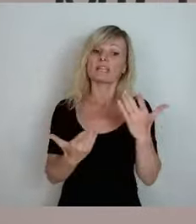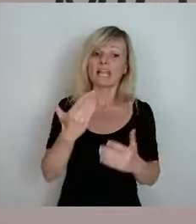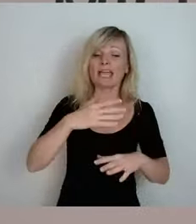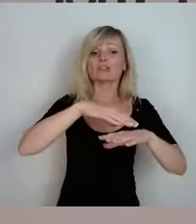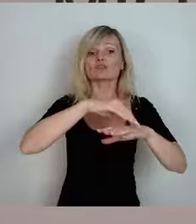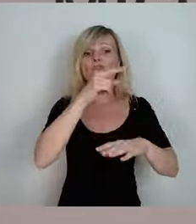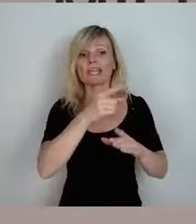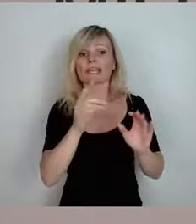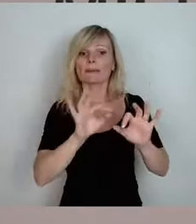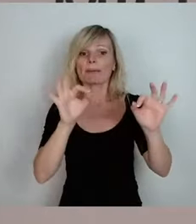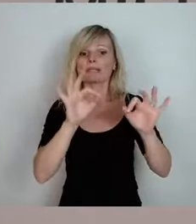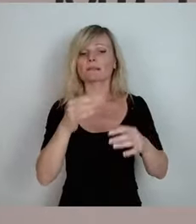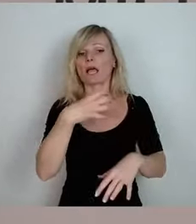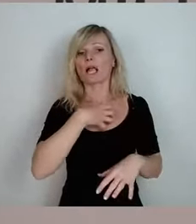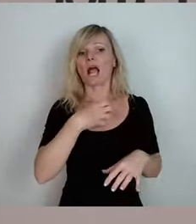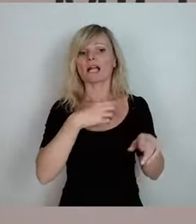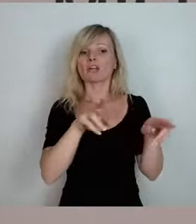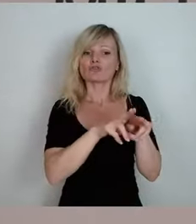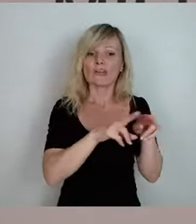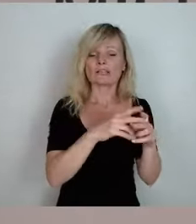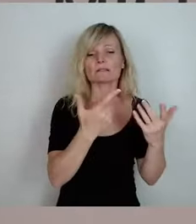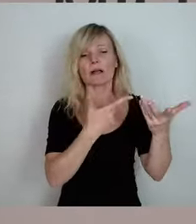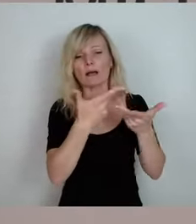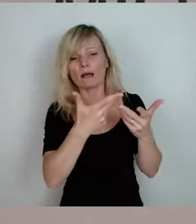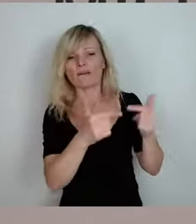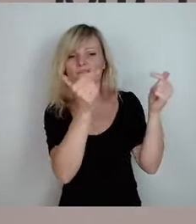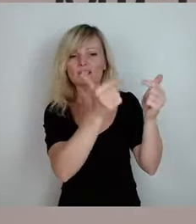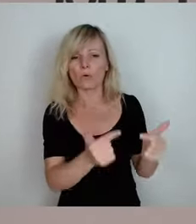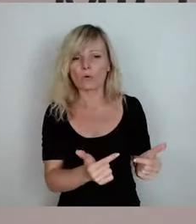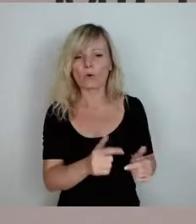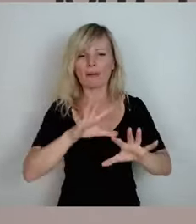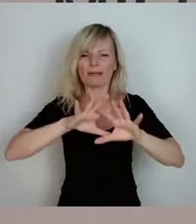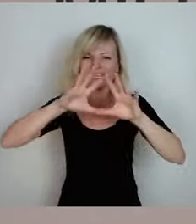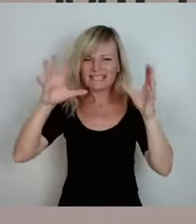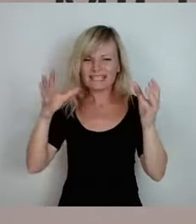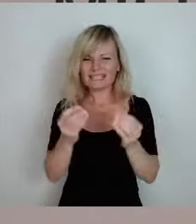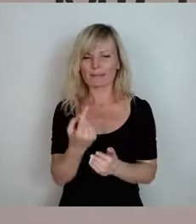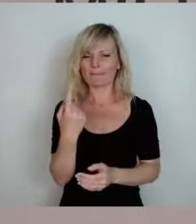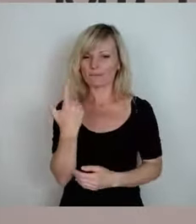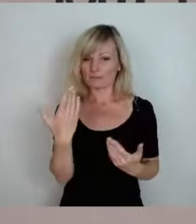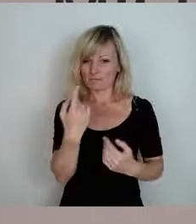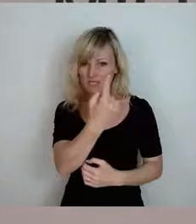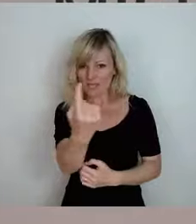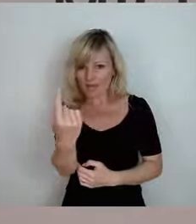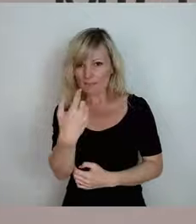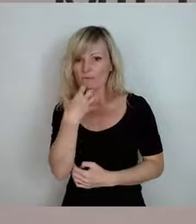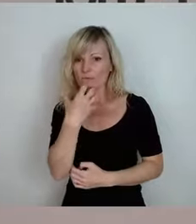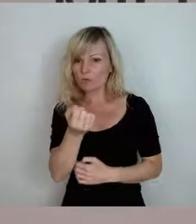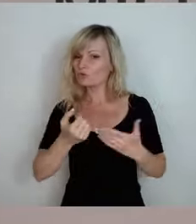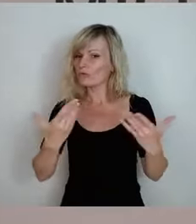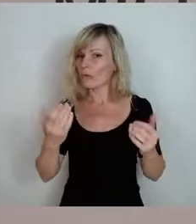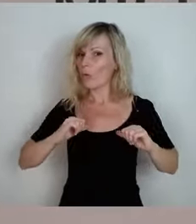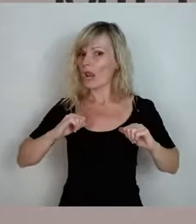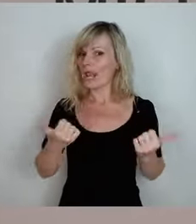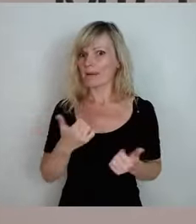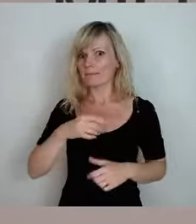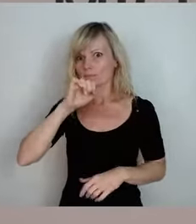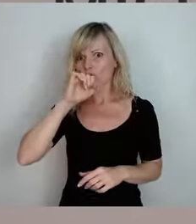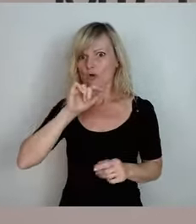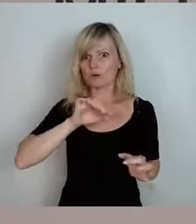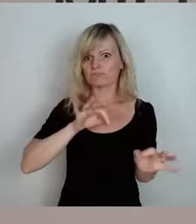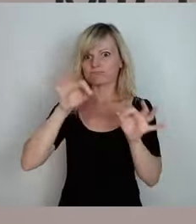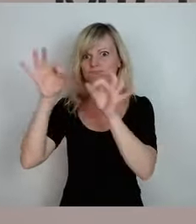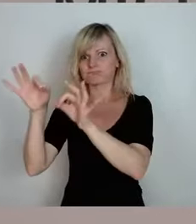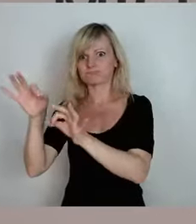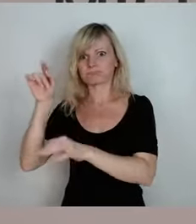insgesamt, wo wollten wir lieber leben als hier? Und wenn man jetzt mal überlegt, hat sich das Leben in der Bundesrepublik Deutschland in den letzten